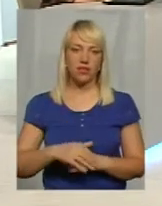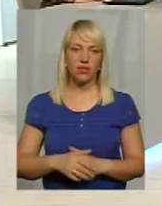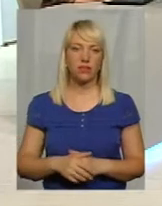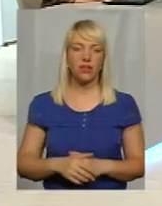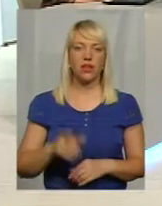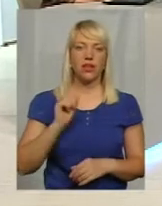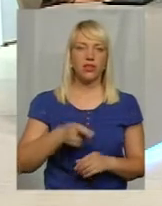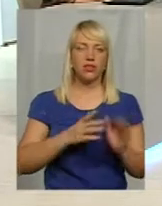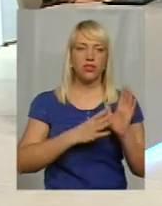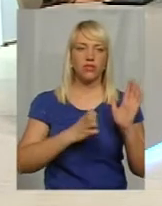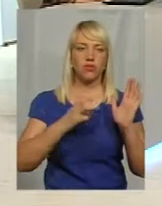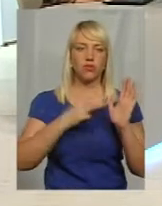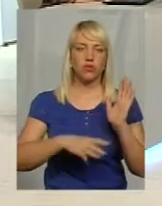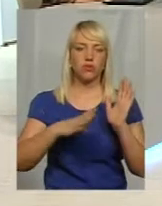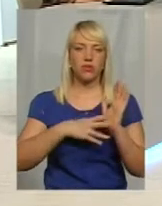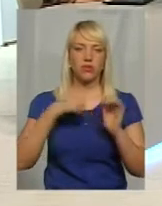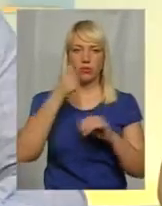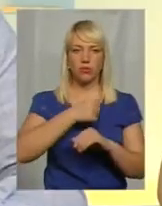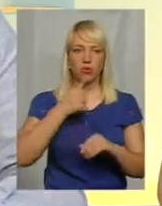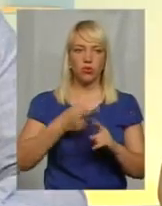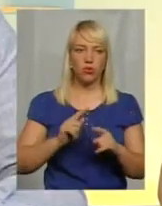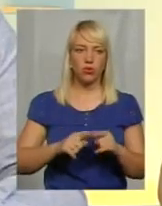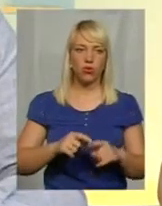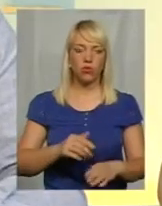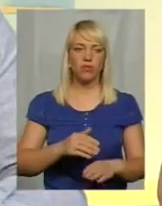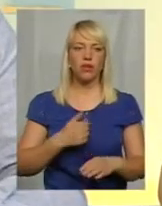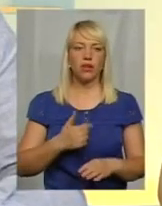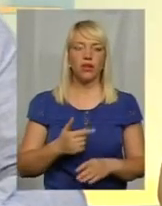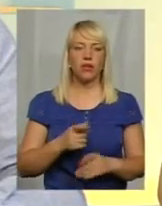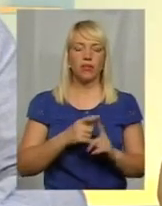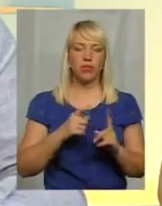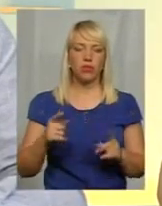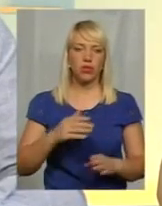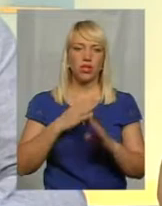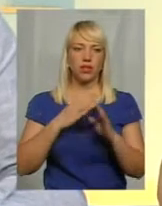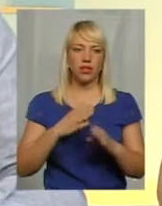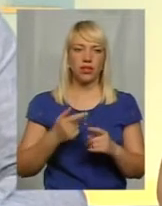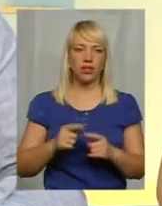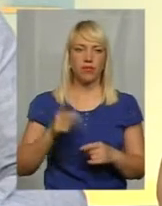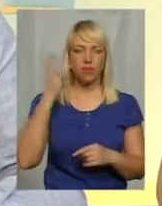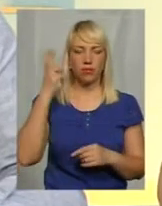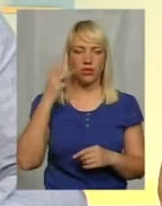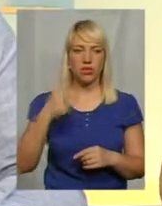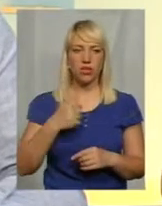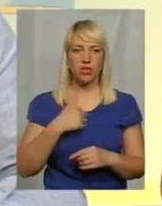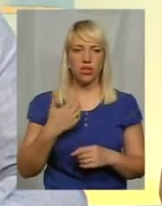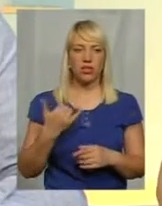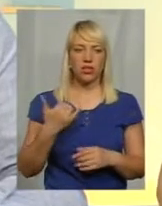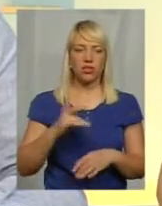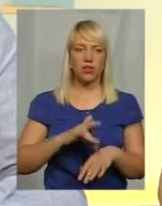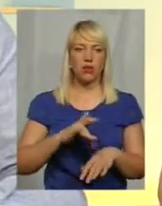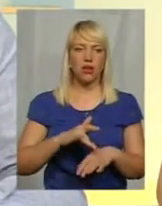В 1989 г. я привез тейквондо ВТФ в Міністерство. Я сам не хмельничанин, але зараз я болею.